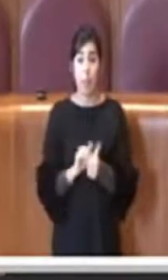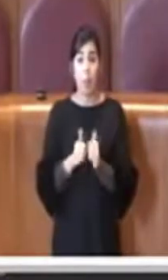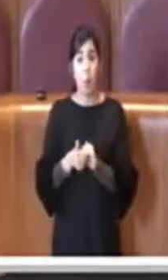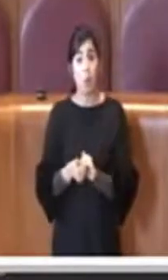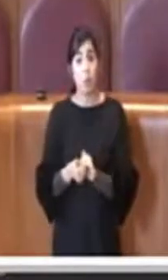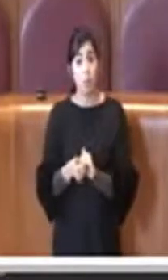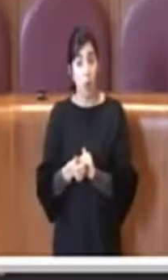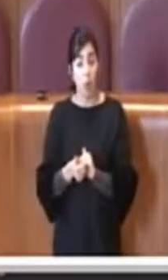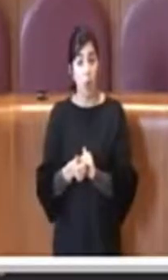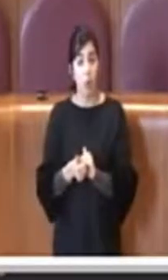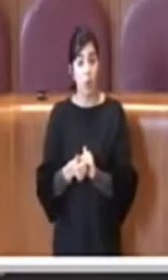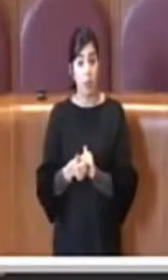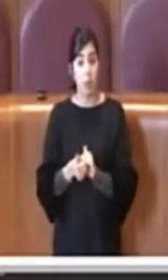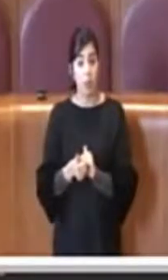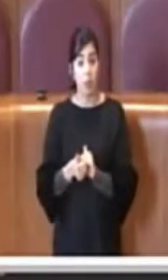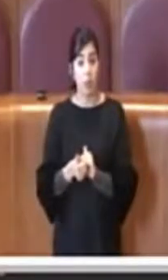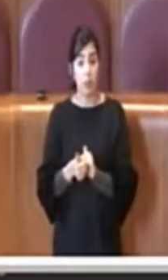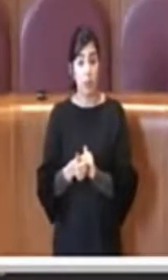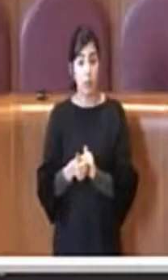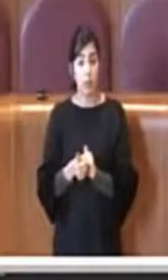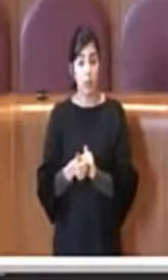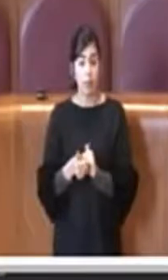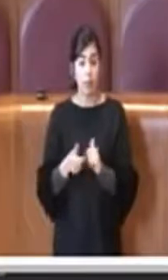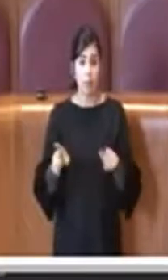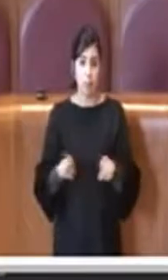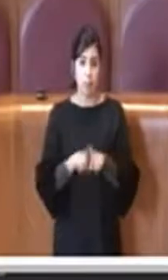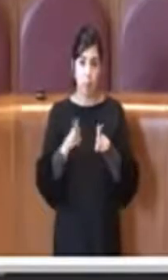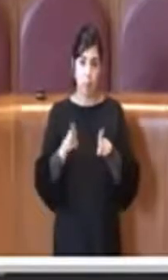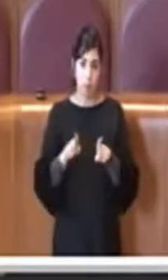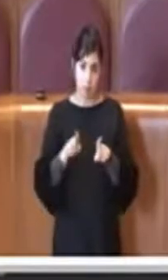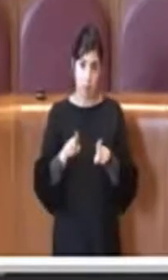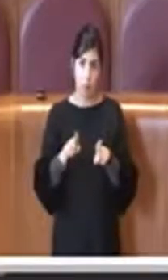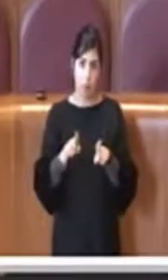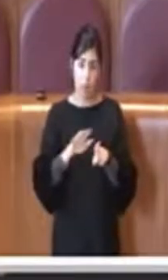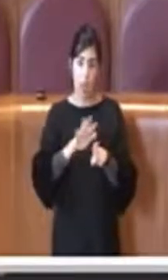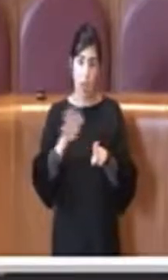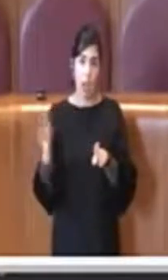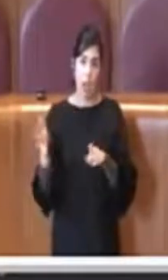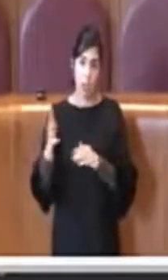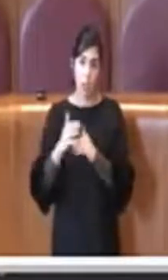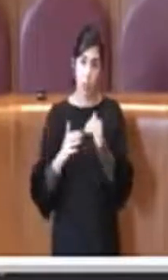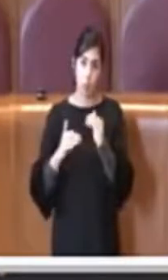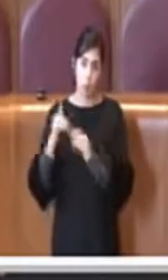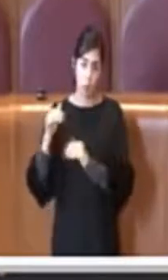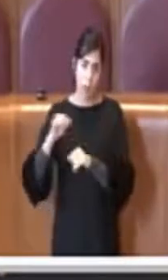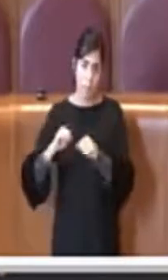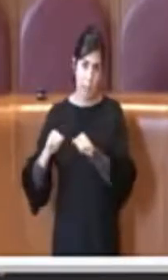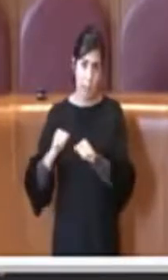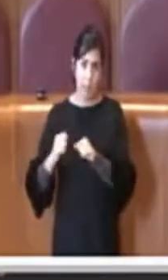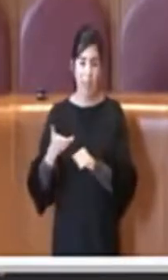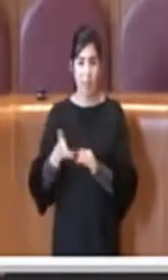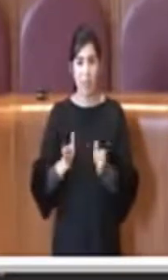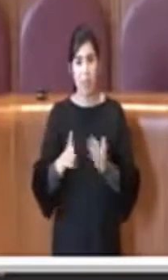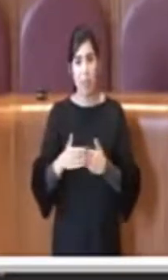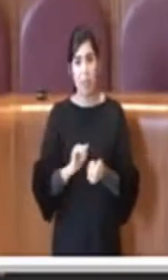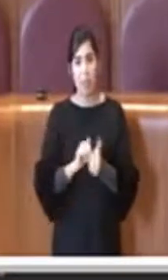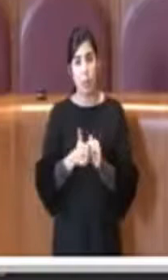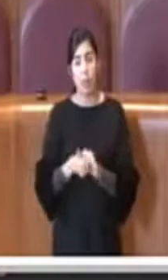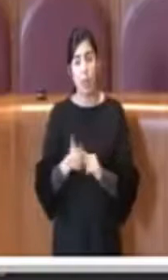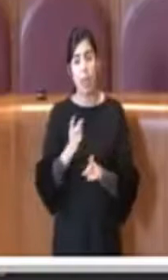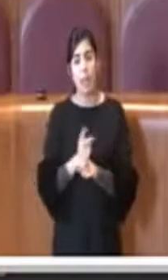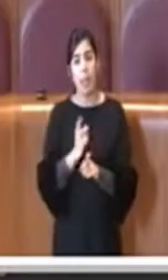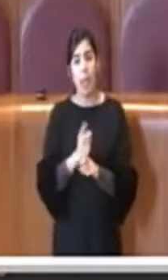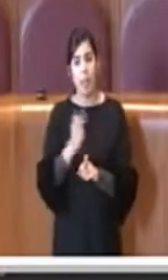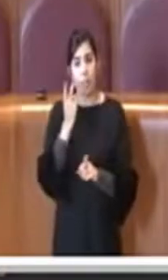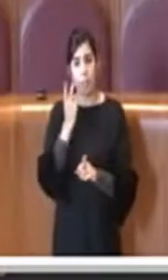il… come tutte le strutture amministrative il compito di fotografare lo stato